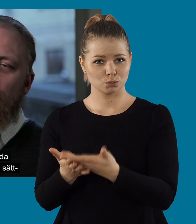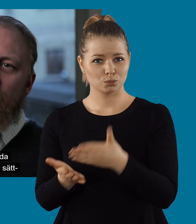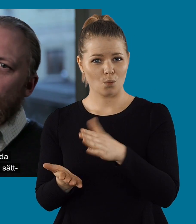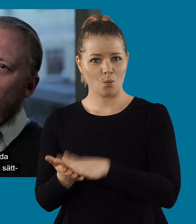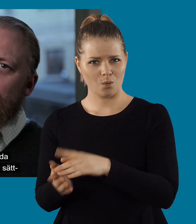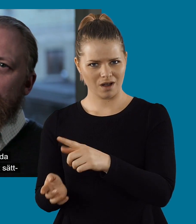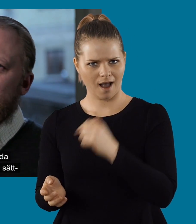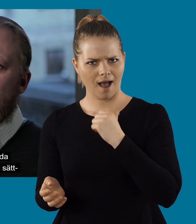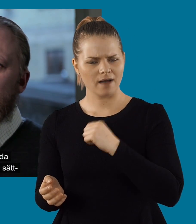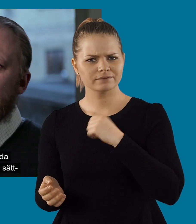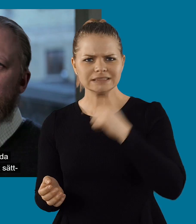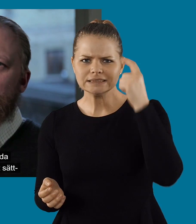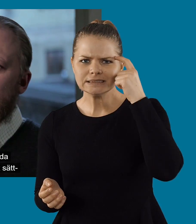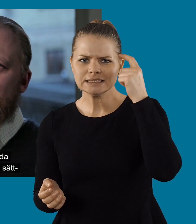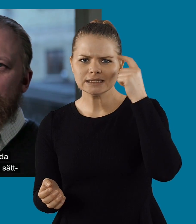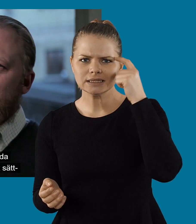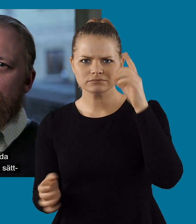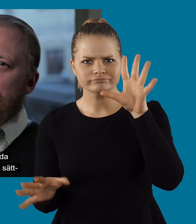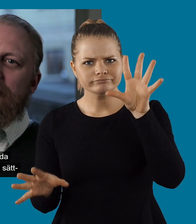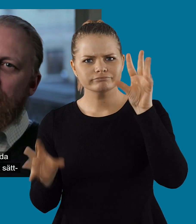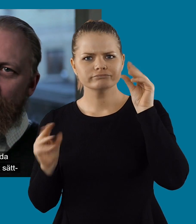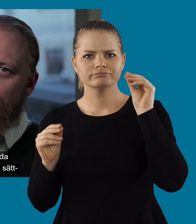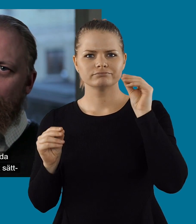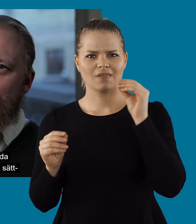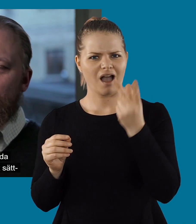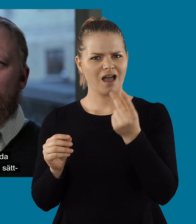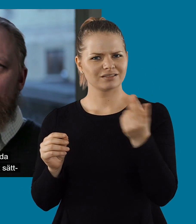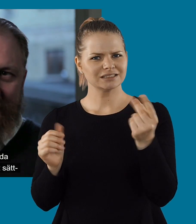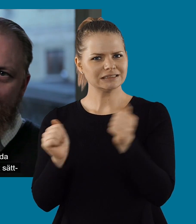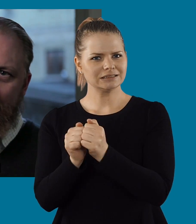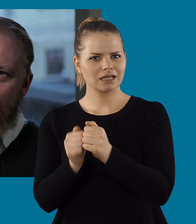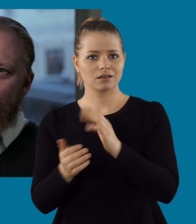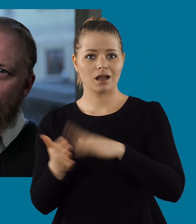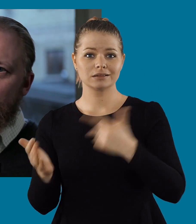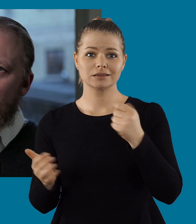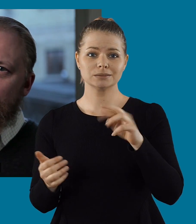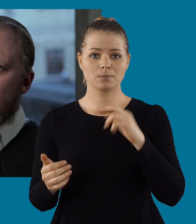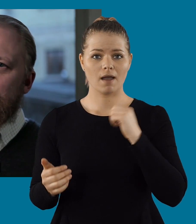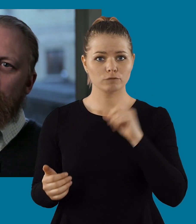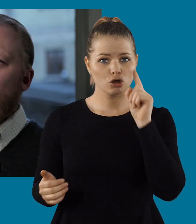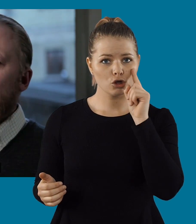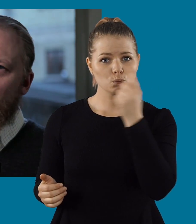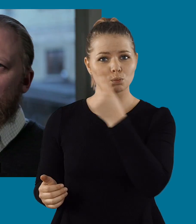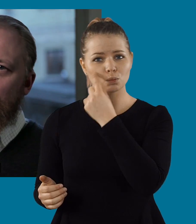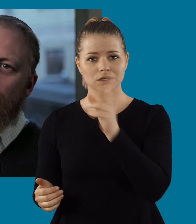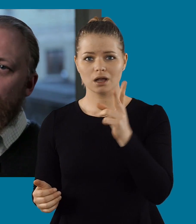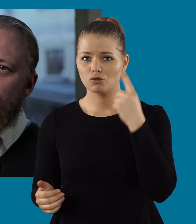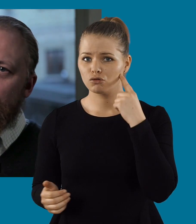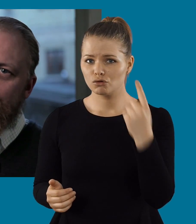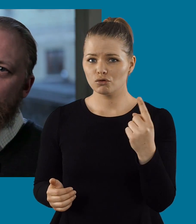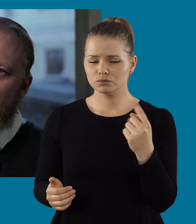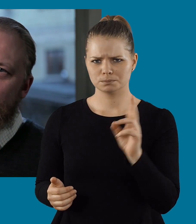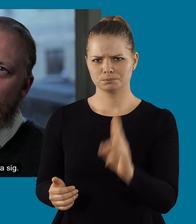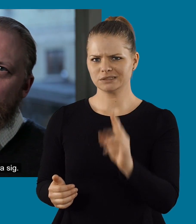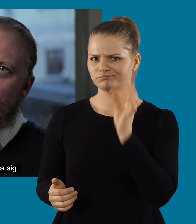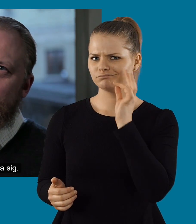syntolkning till att använda sina sinnen för att ta in på ett annat sätt än att använda till exempel ögon eller hörsel.